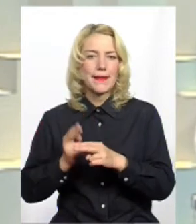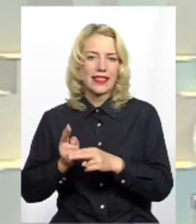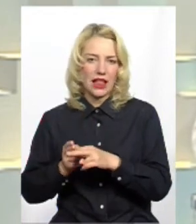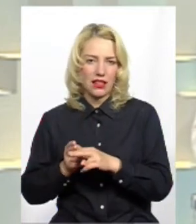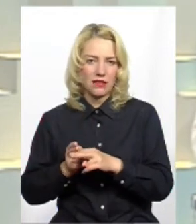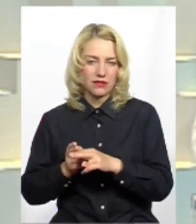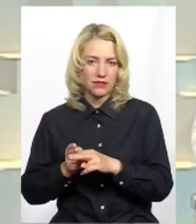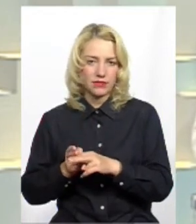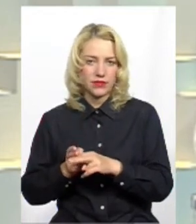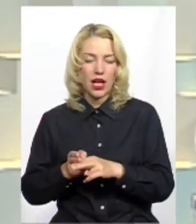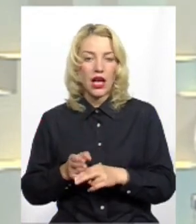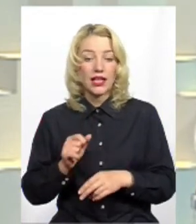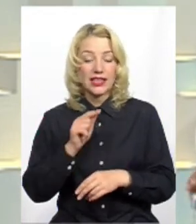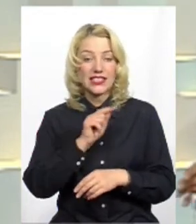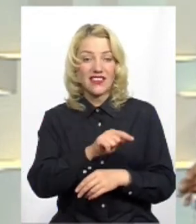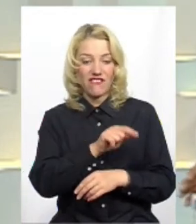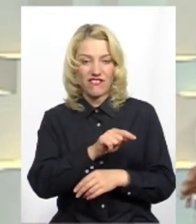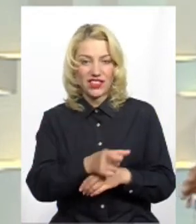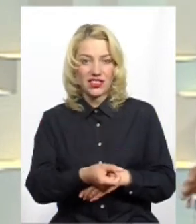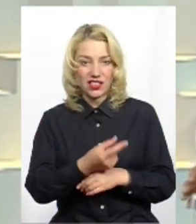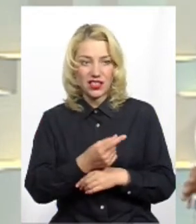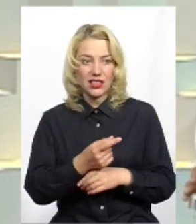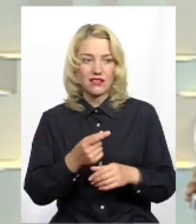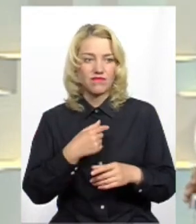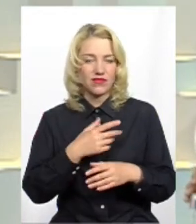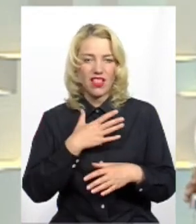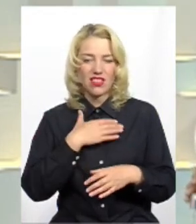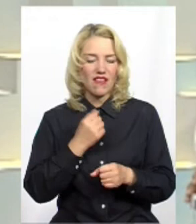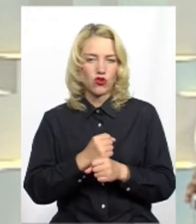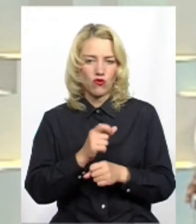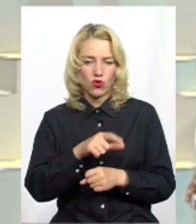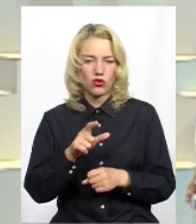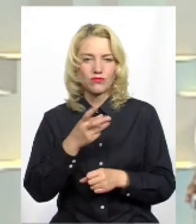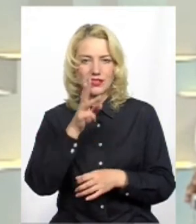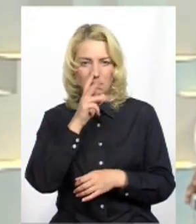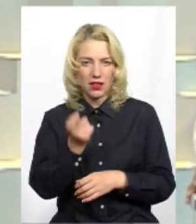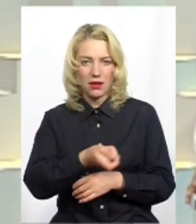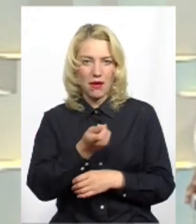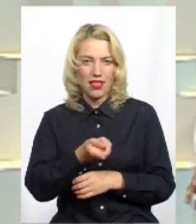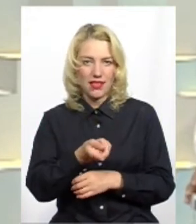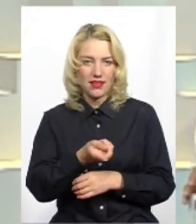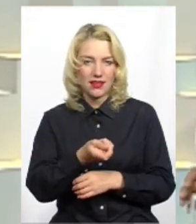металургію. Саме звідти, от зараз залізничники не вдоволені тим, що мала заробітна плата.